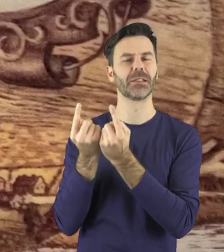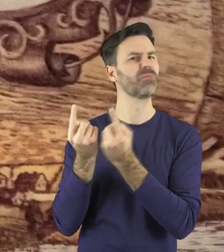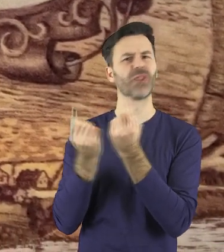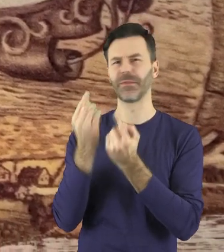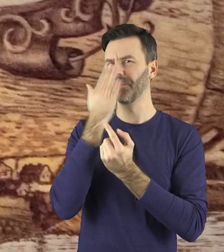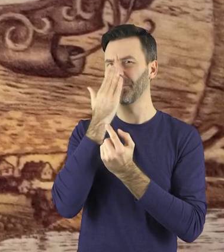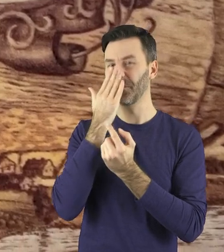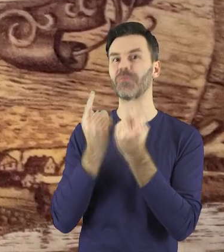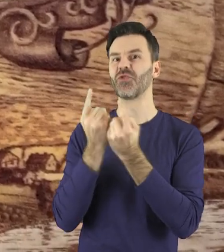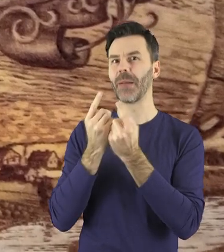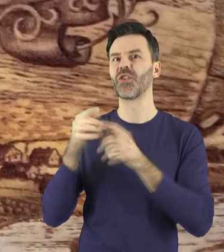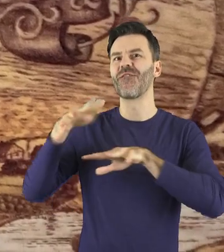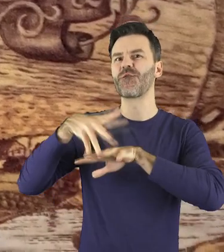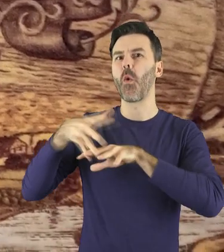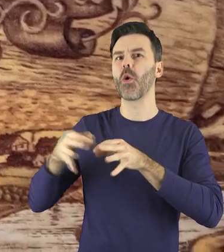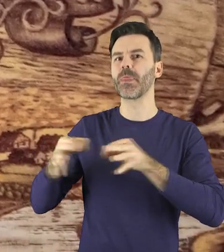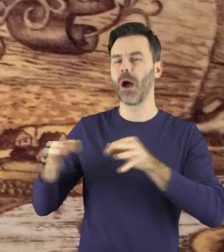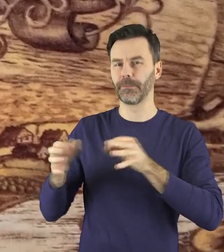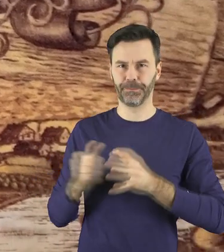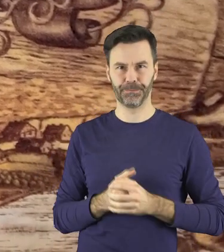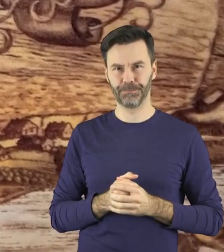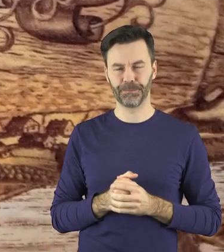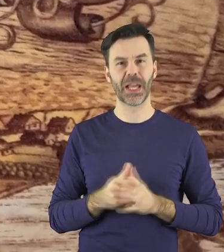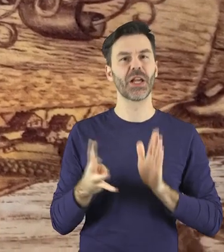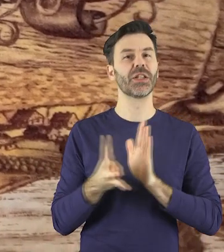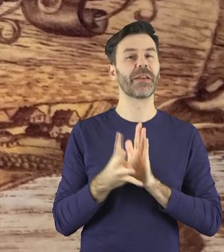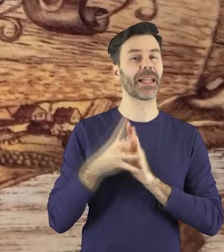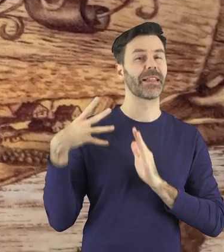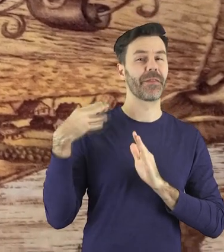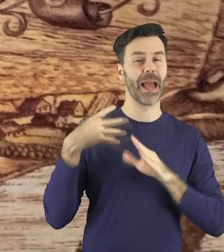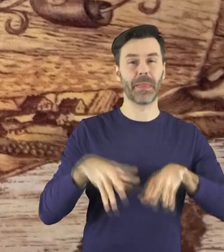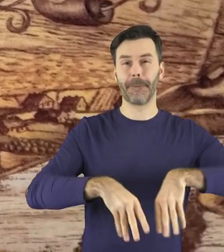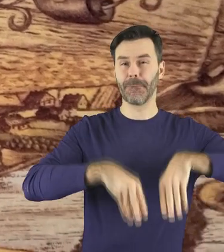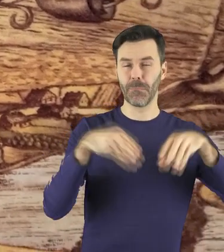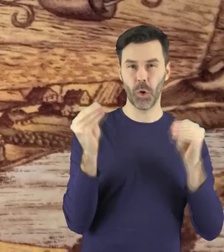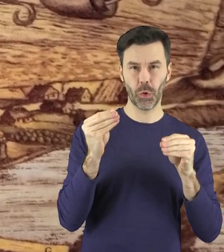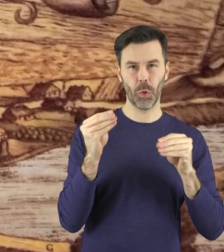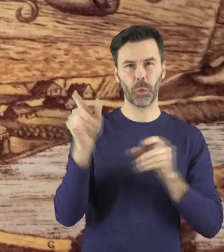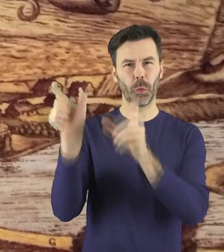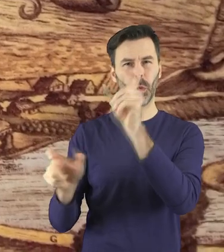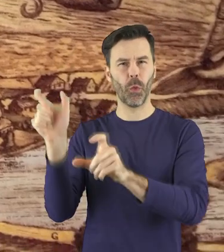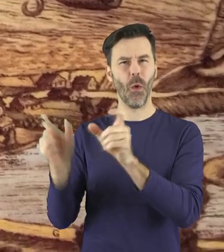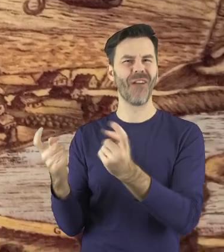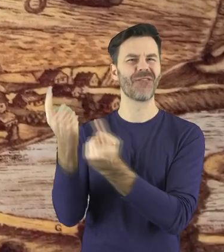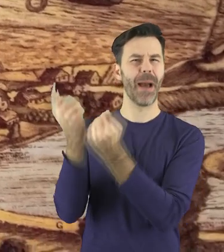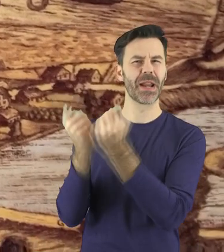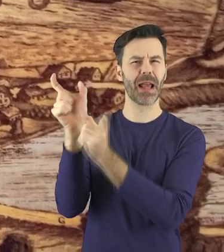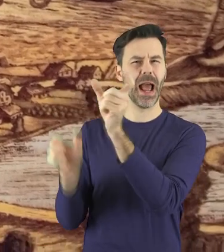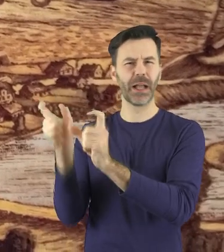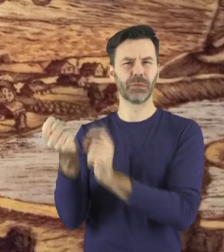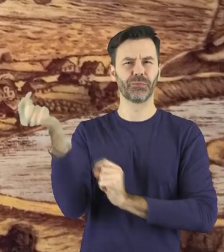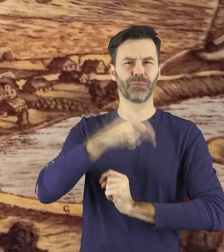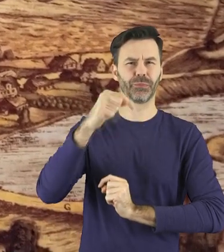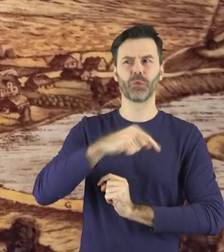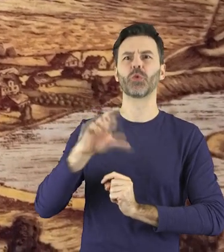przemysłu włókienniczego. Na początku XIX wieku przybywają do Łodzi fabrykanci sukna,